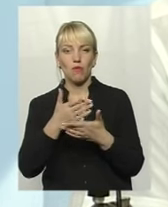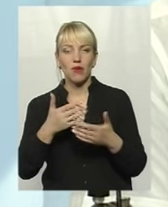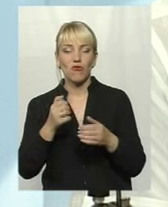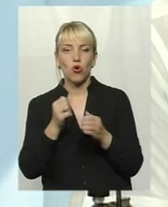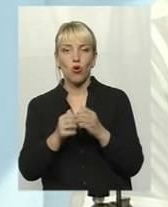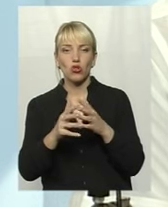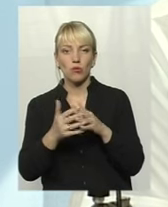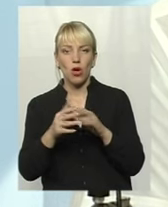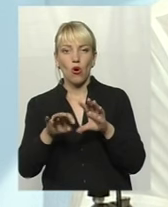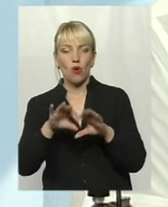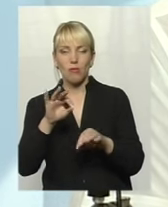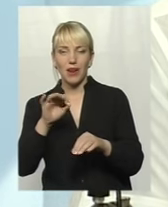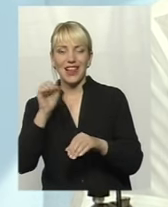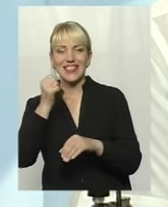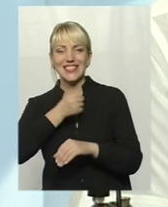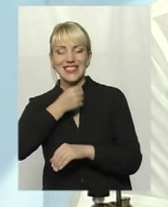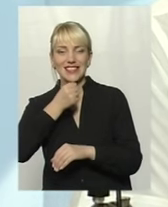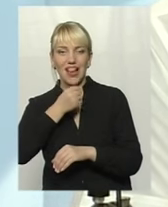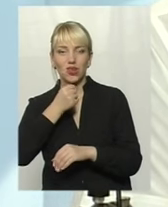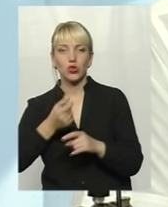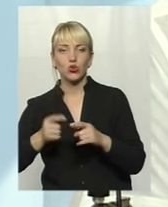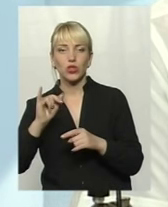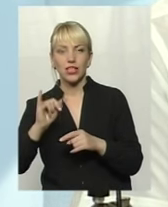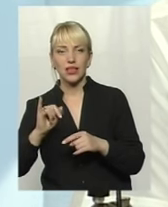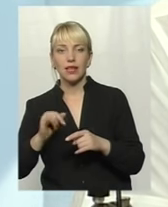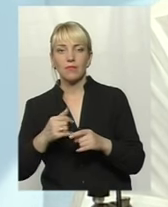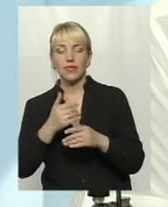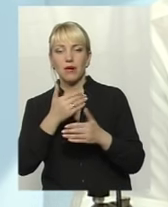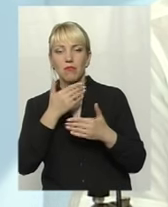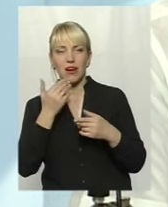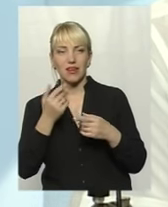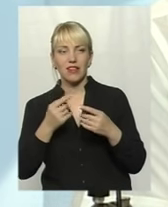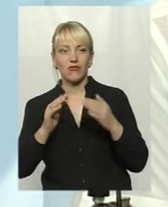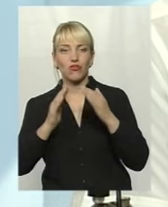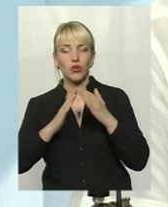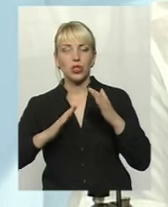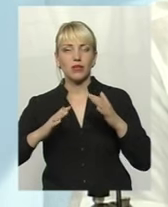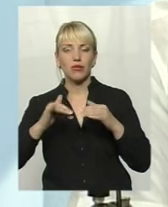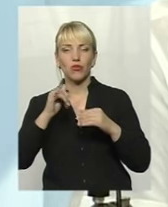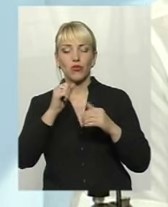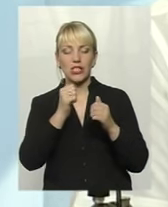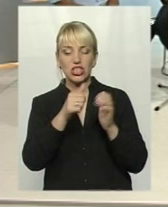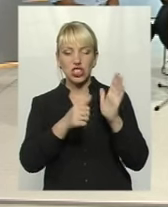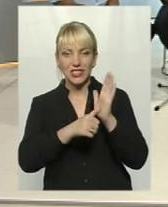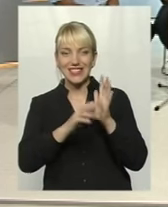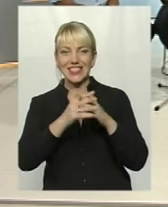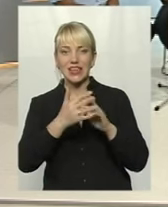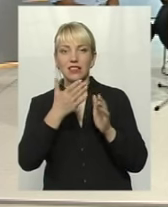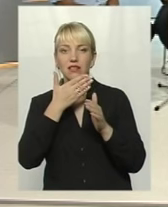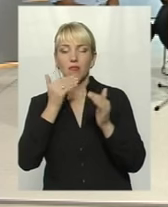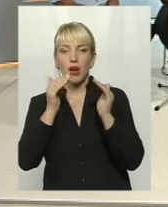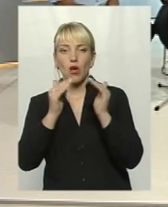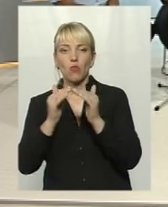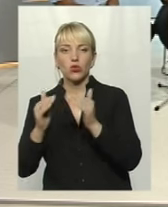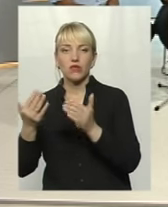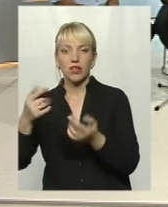Тобто, в шести селах взагалі не було реаніністю адміністративної будівлі, яка б відповідала всім вимогам, де можна було проводити прийом громадян. Тобто, на сьогоднішній